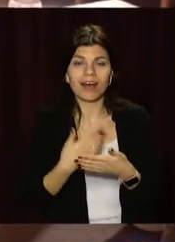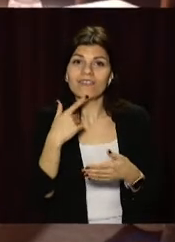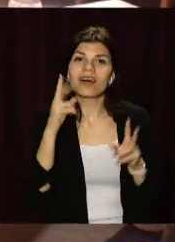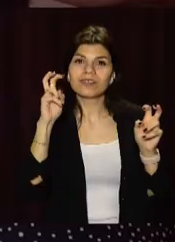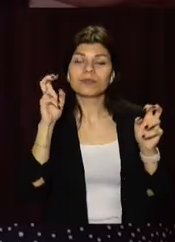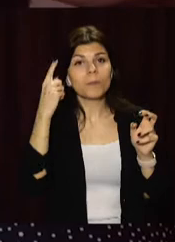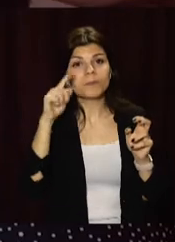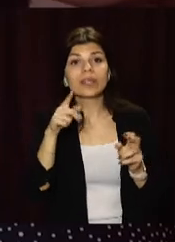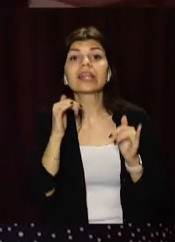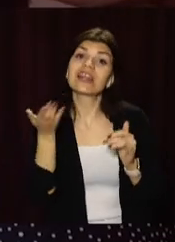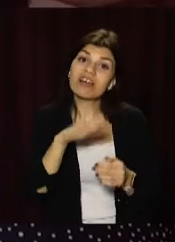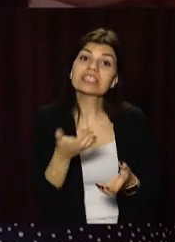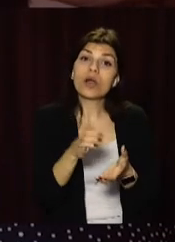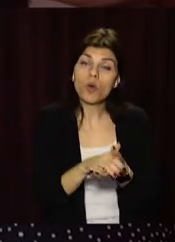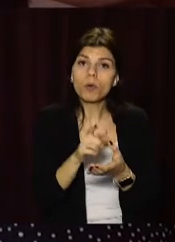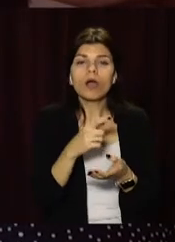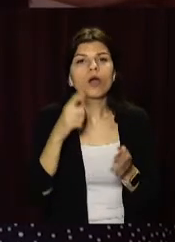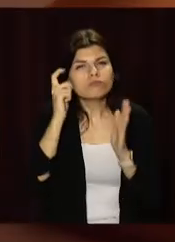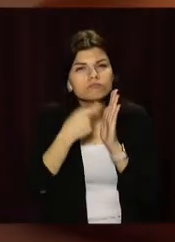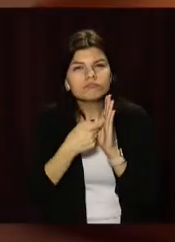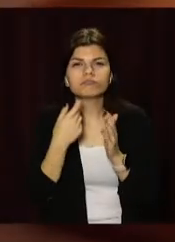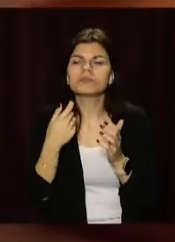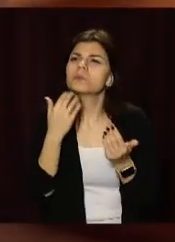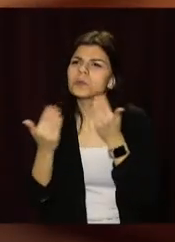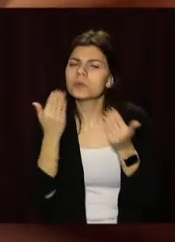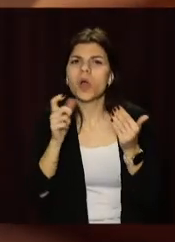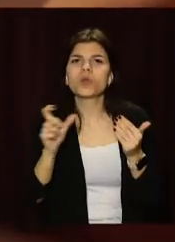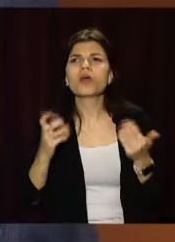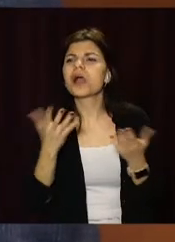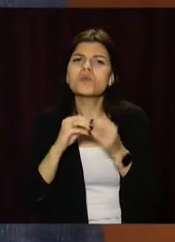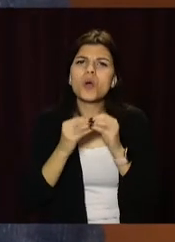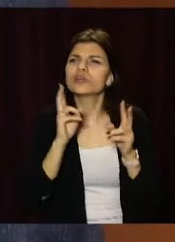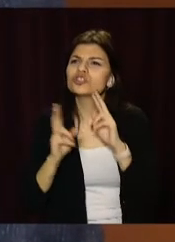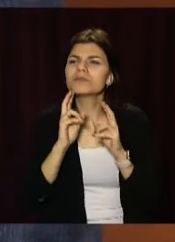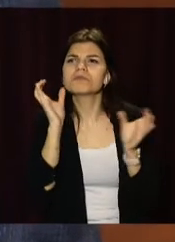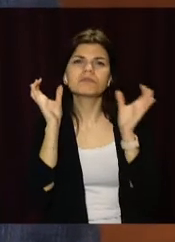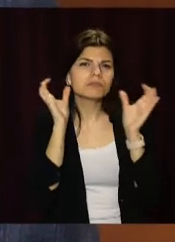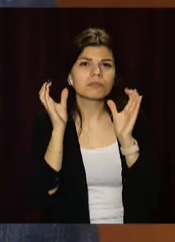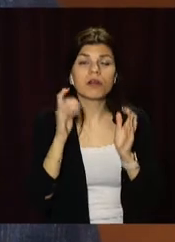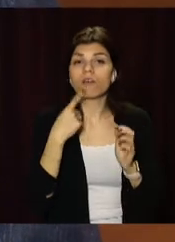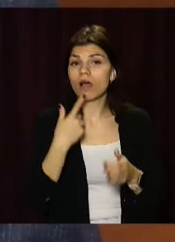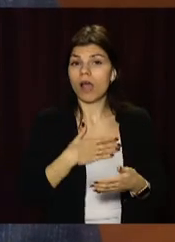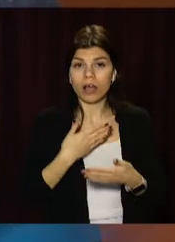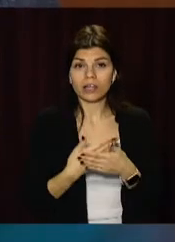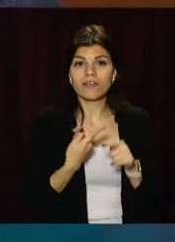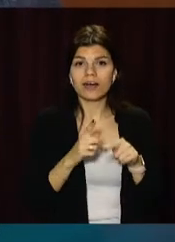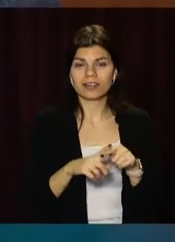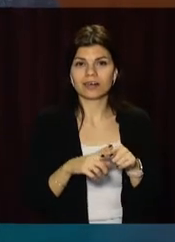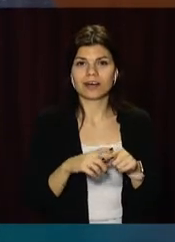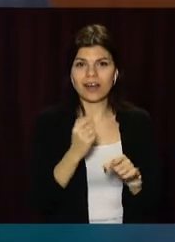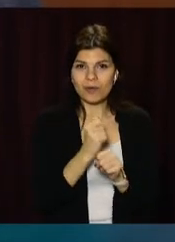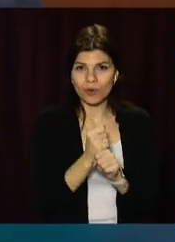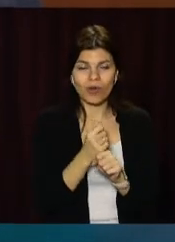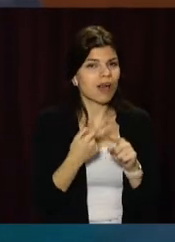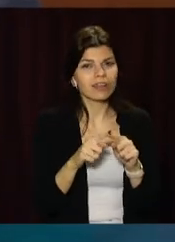знайомитись» краще вивчили проблематику різних міст та районів Дніпропетровщини. Активна кандидатська робота –